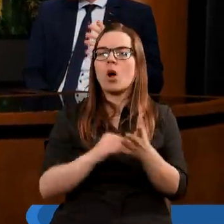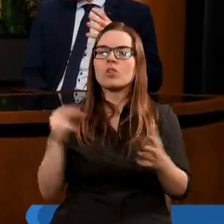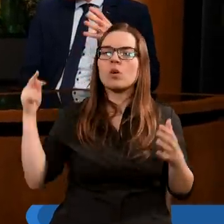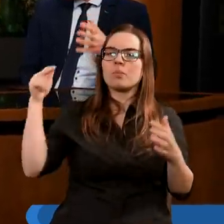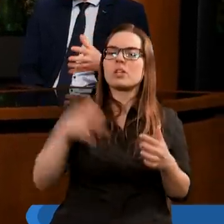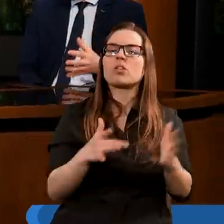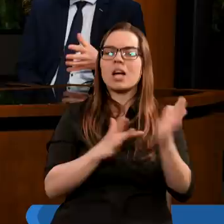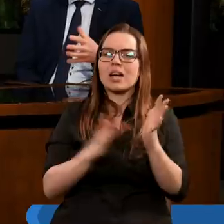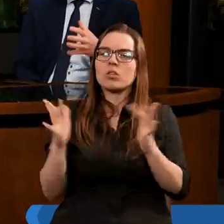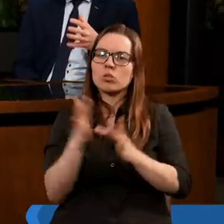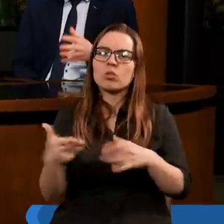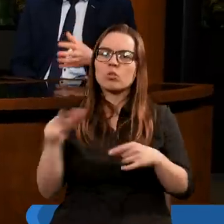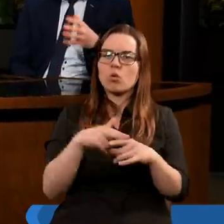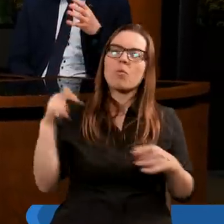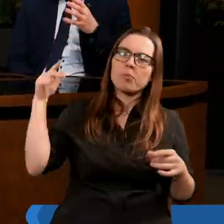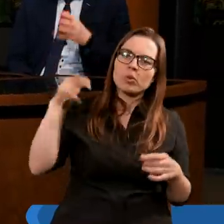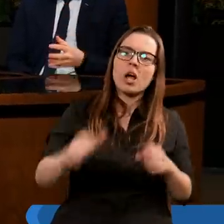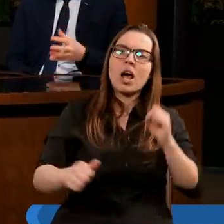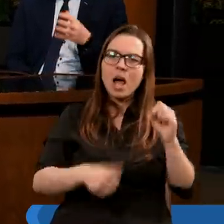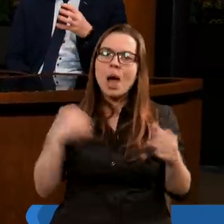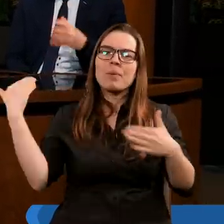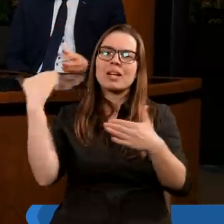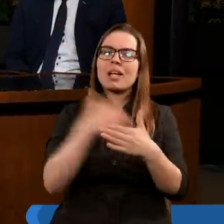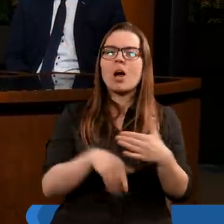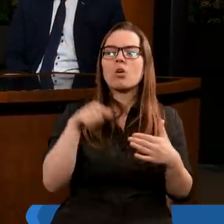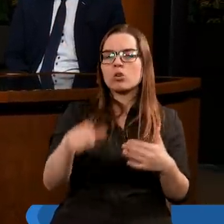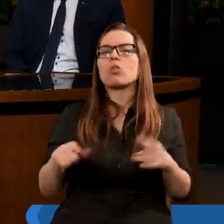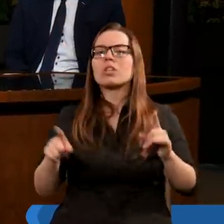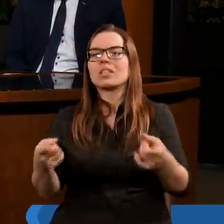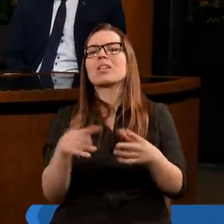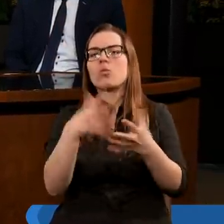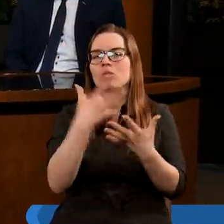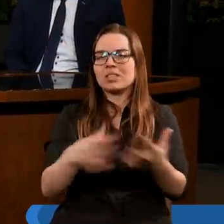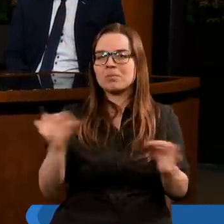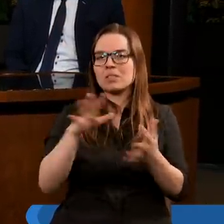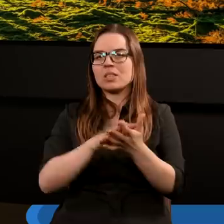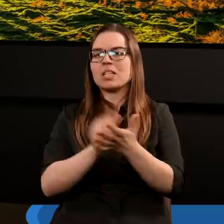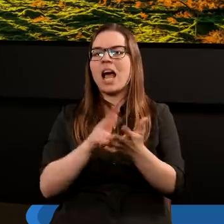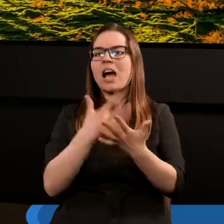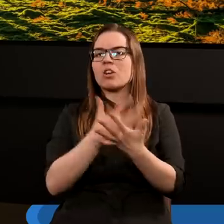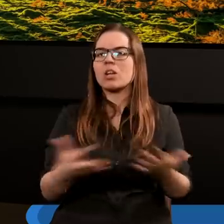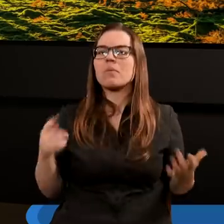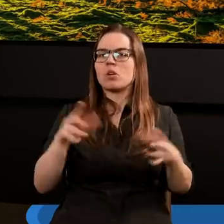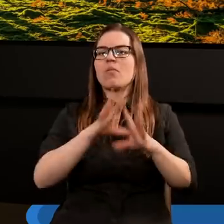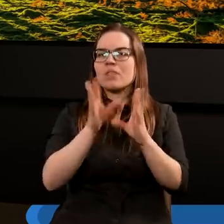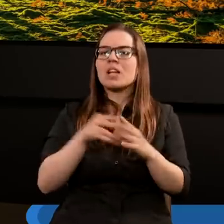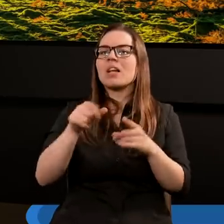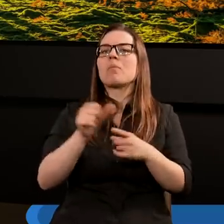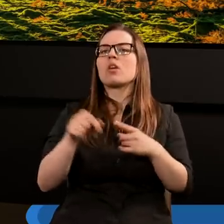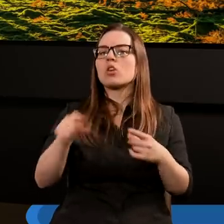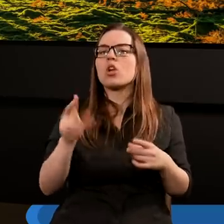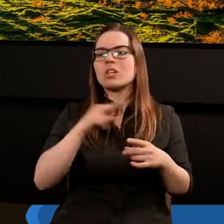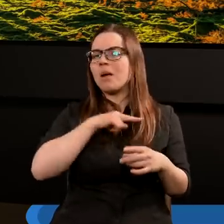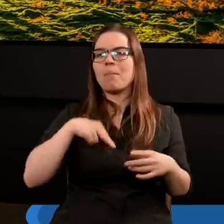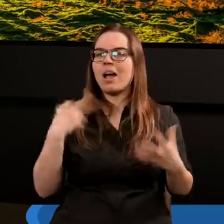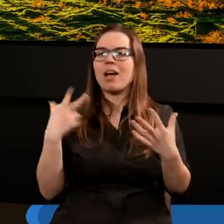przyjście Chrystusa, który przychodzi, aby zakończyć dzieje grzechu na ziemi. Czyli popatrzcie, kluczem w tym wszystkim jest to, że